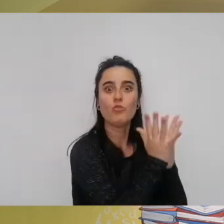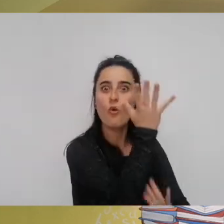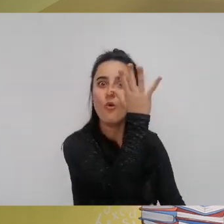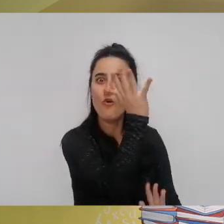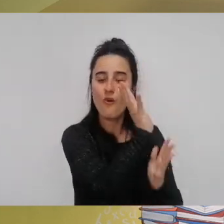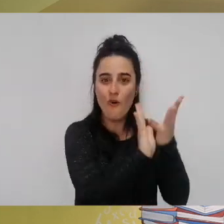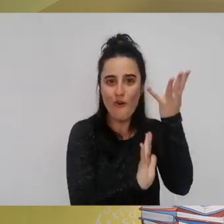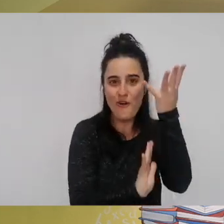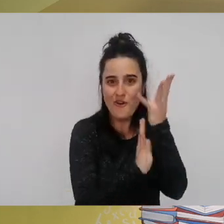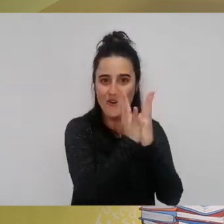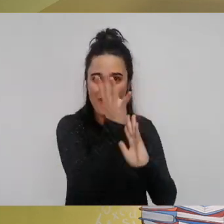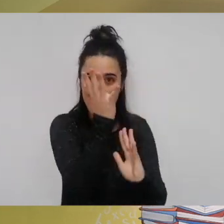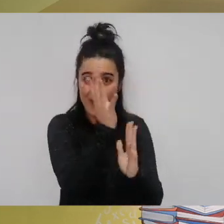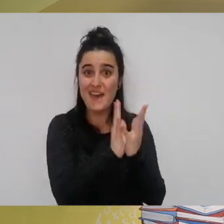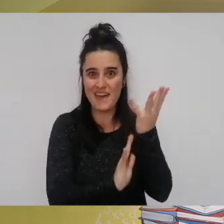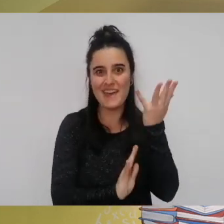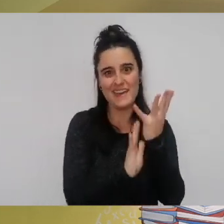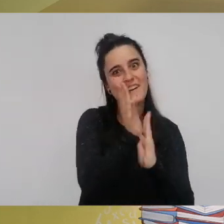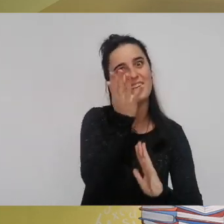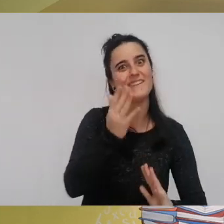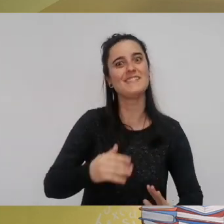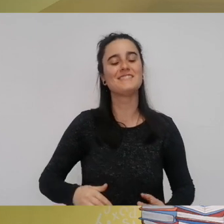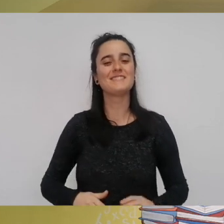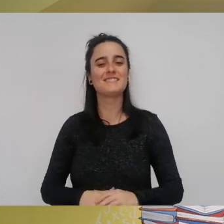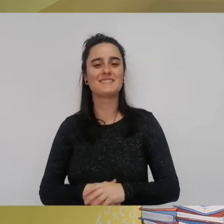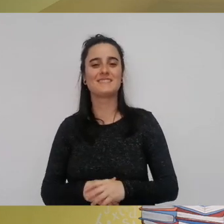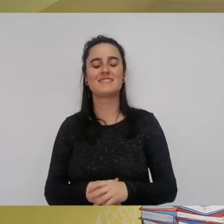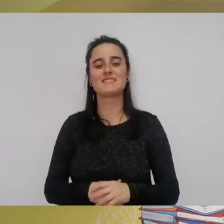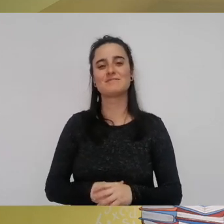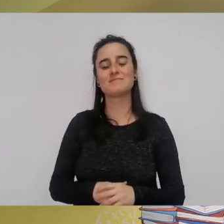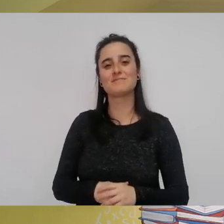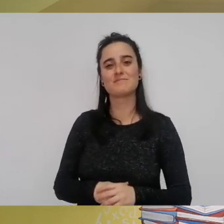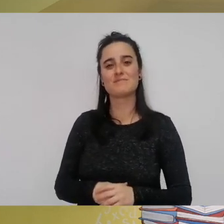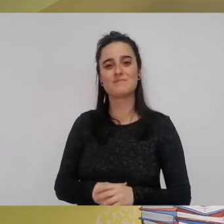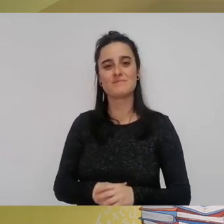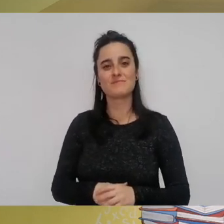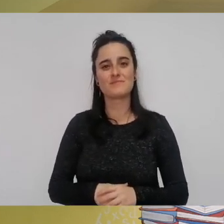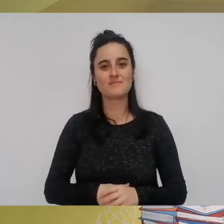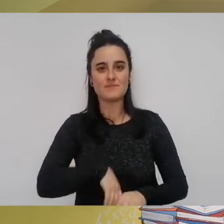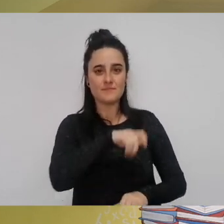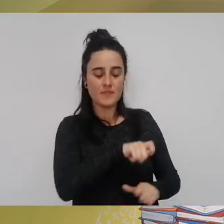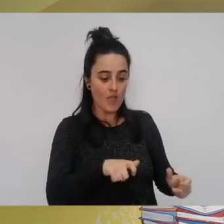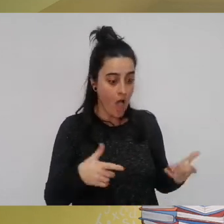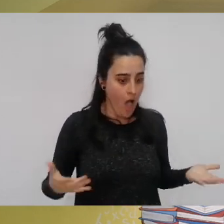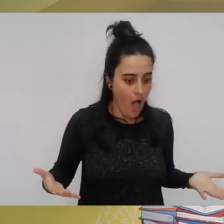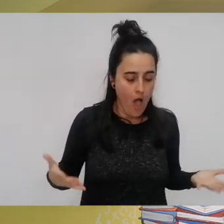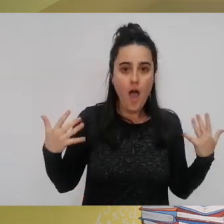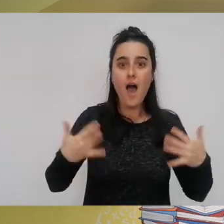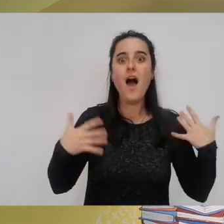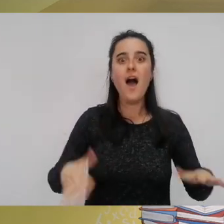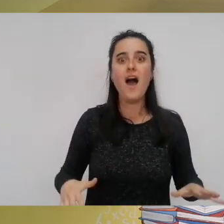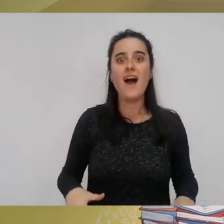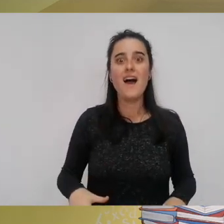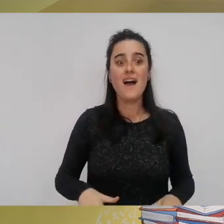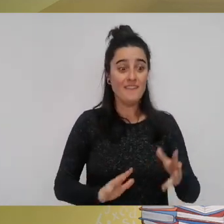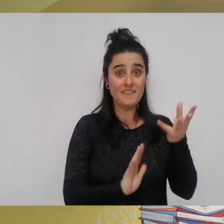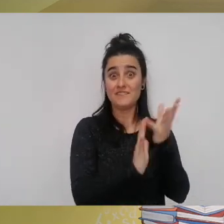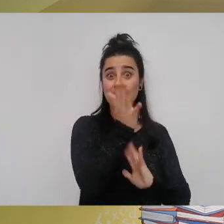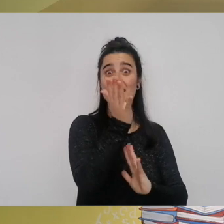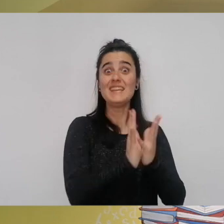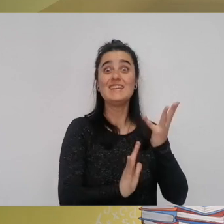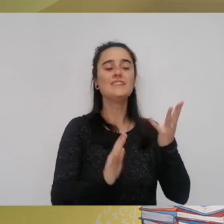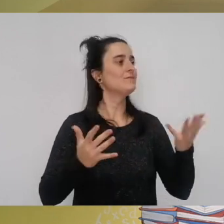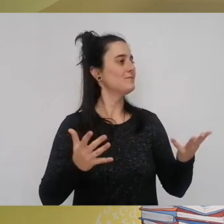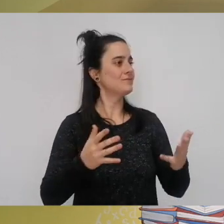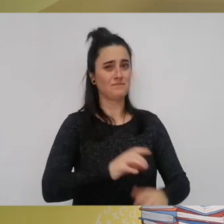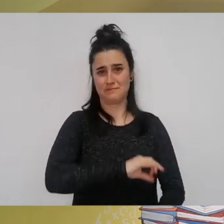kubazuloaren barruan suapiztu zuen suarekin pertsolak